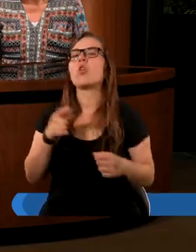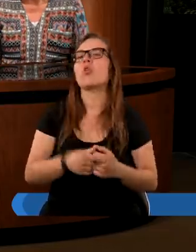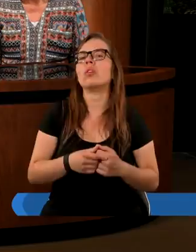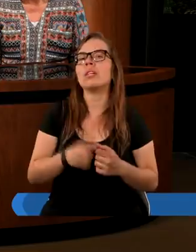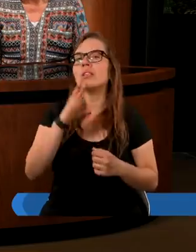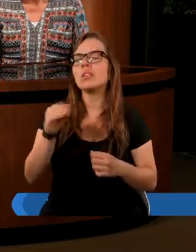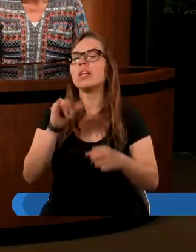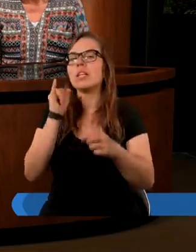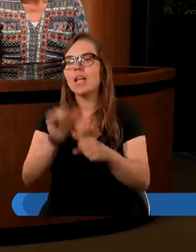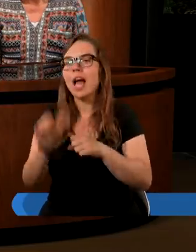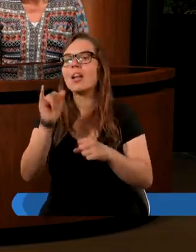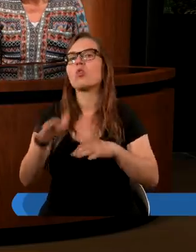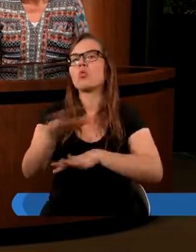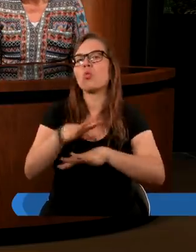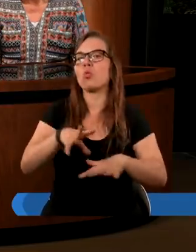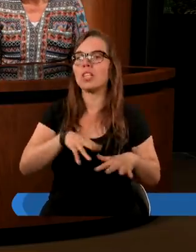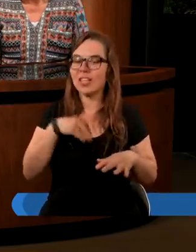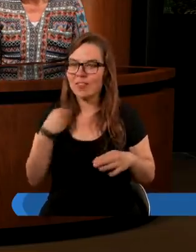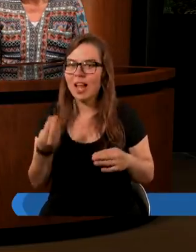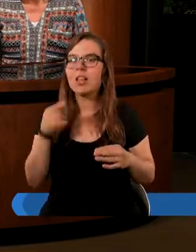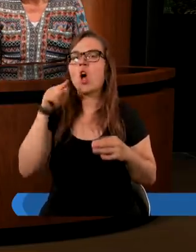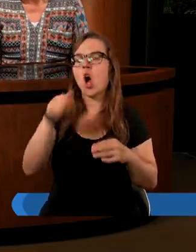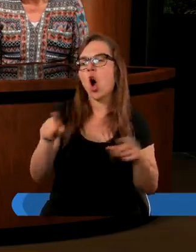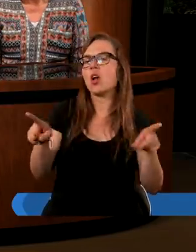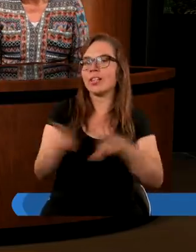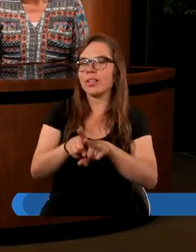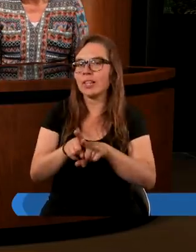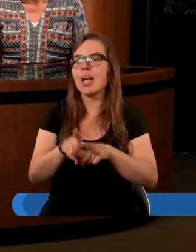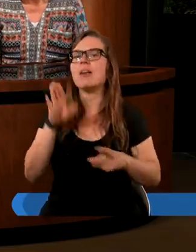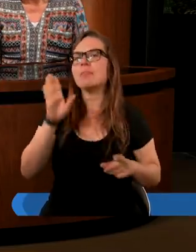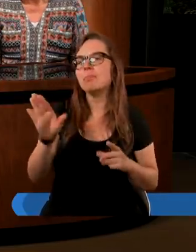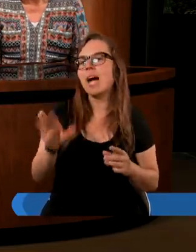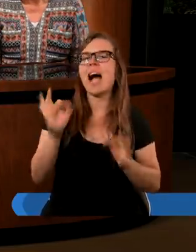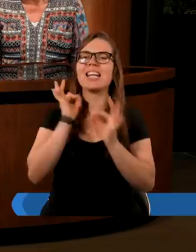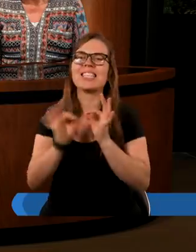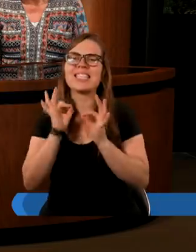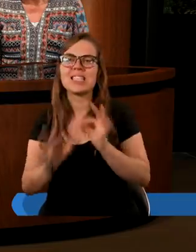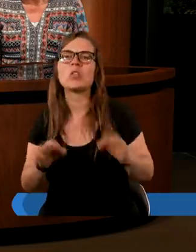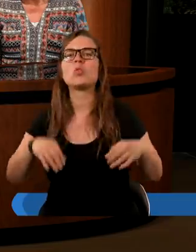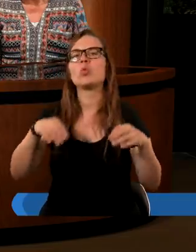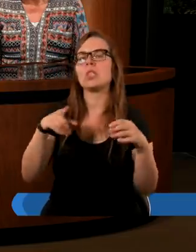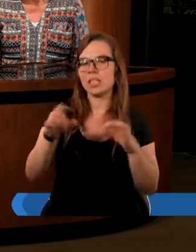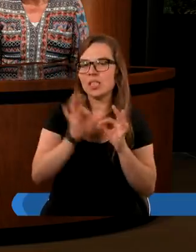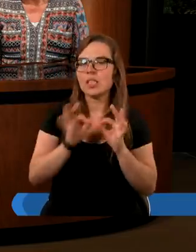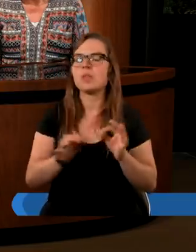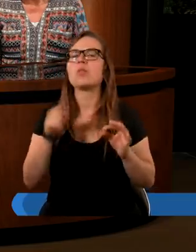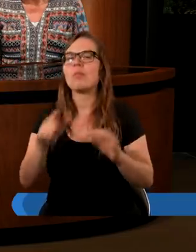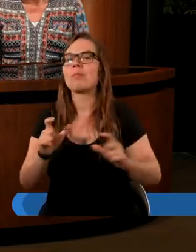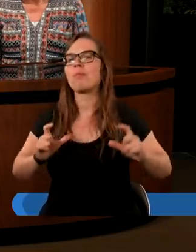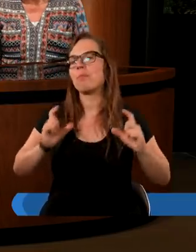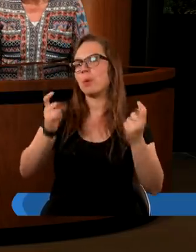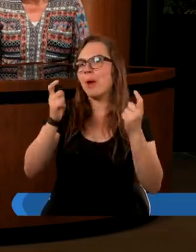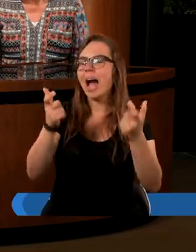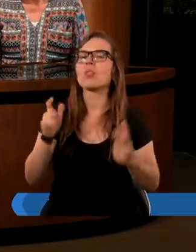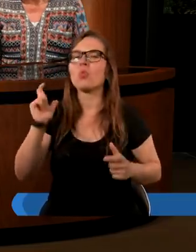że jest i Duch Święty. I on też ma szczególną, szczególną w tym wypadku